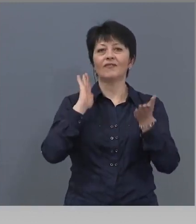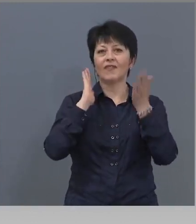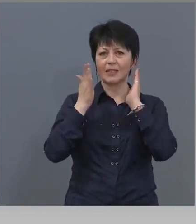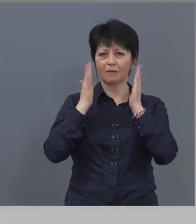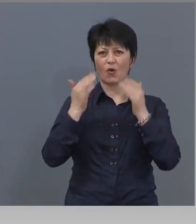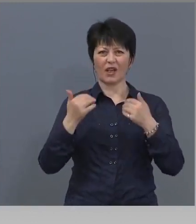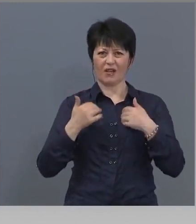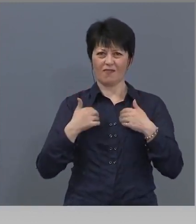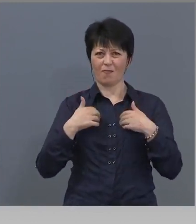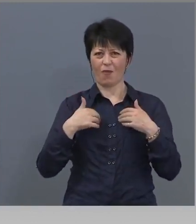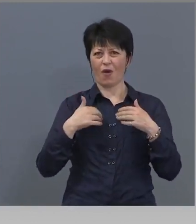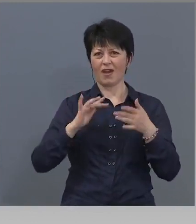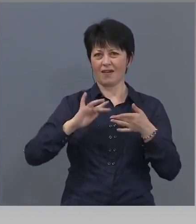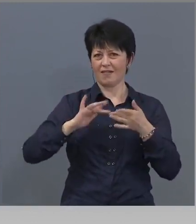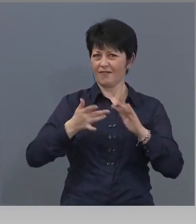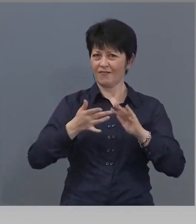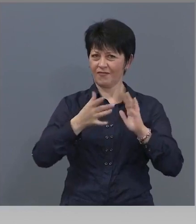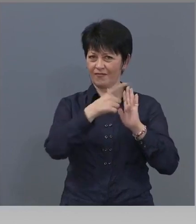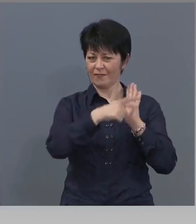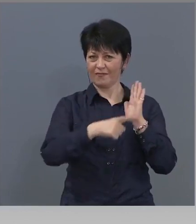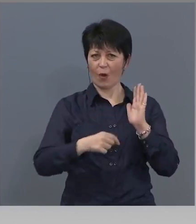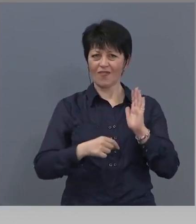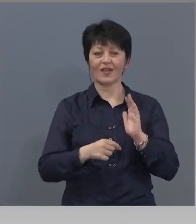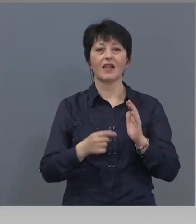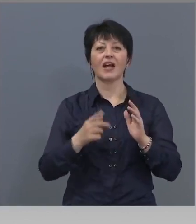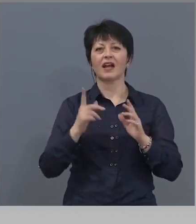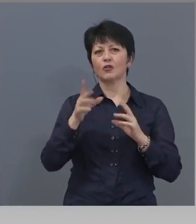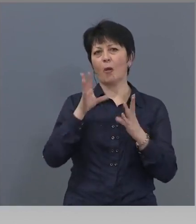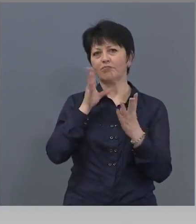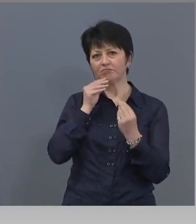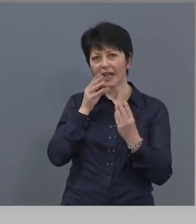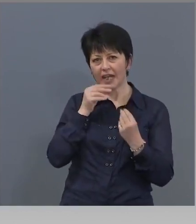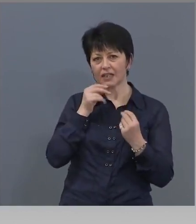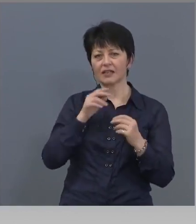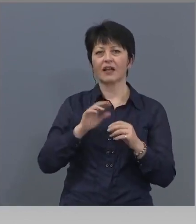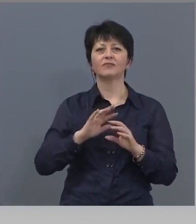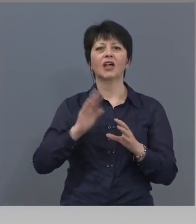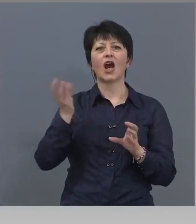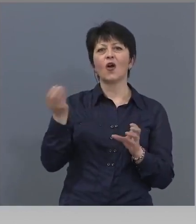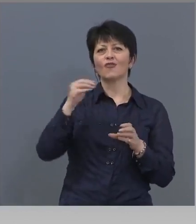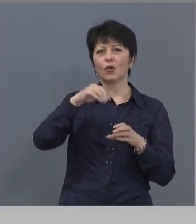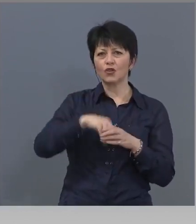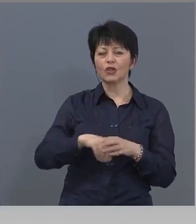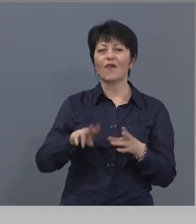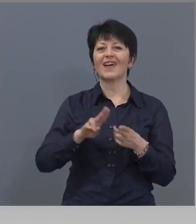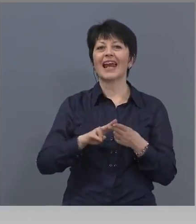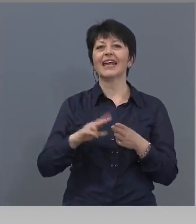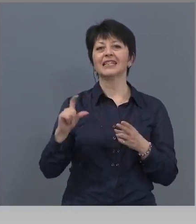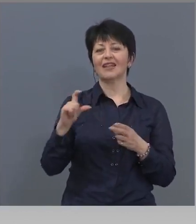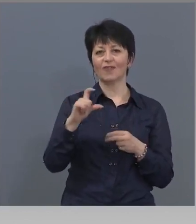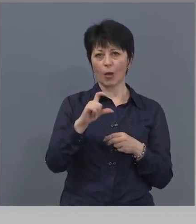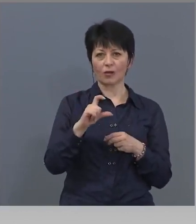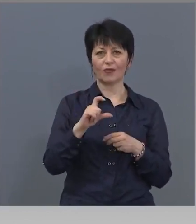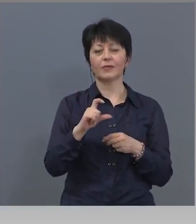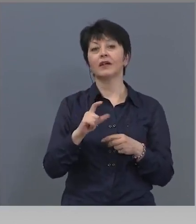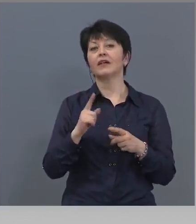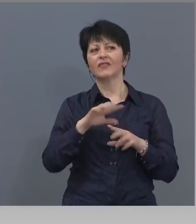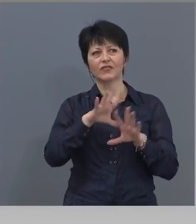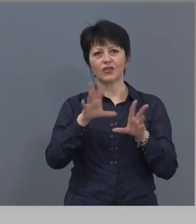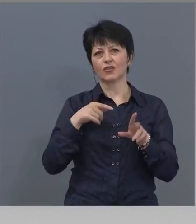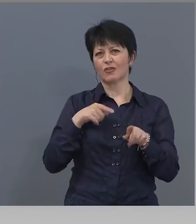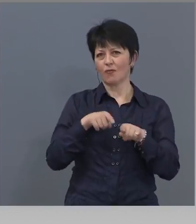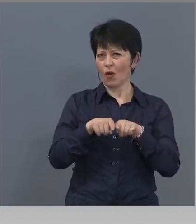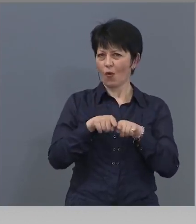профил, и като приказка, и включително и с Валери Симеонов сега погледнах и други колеги са ми